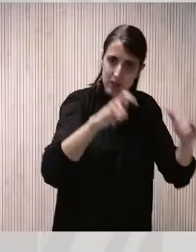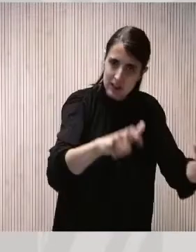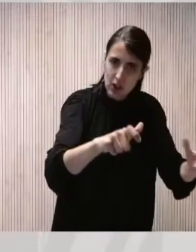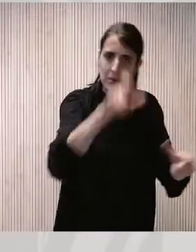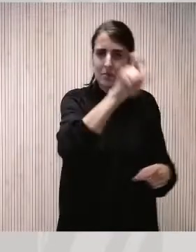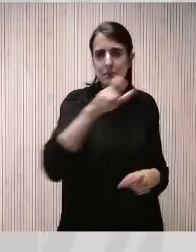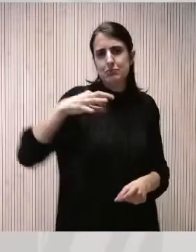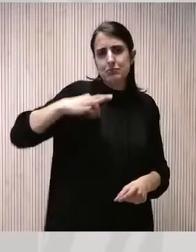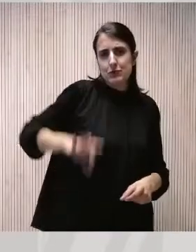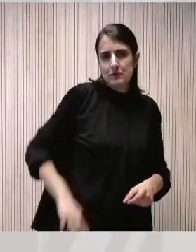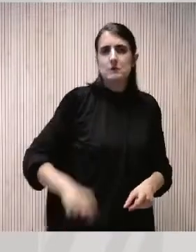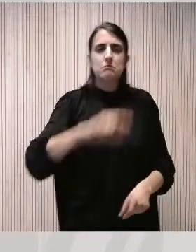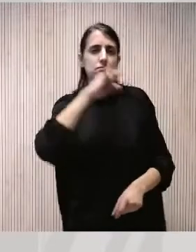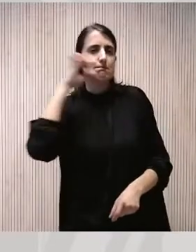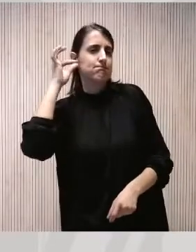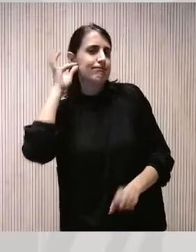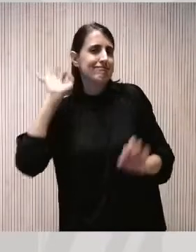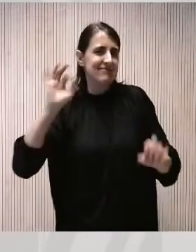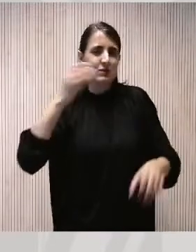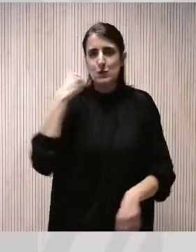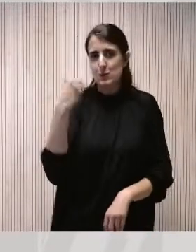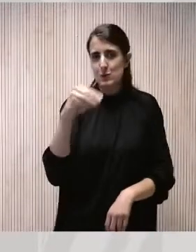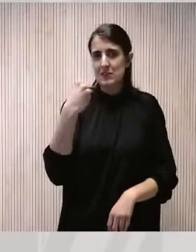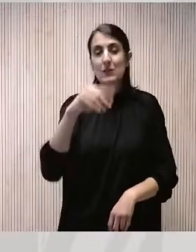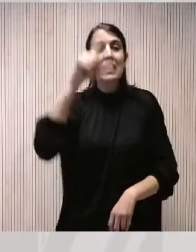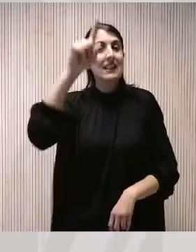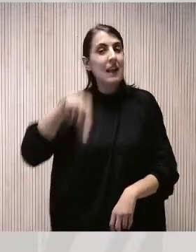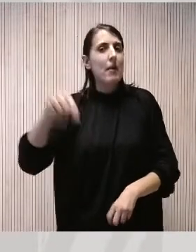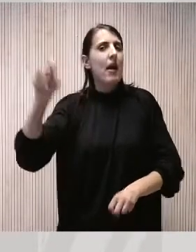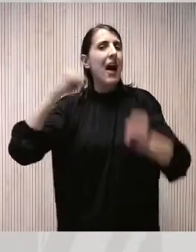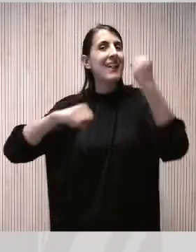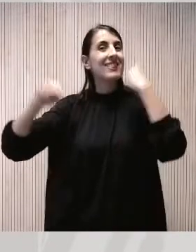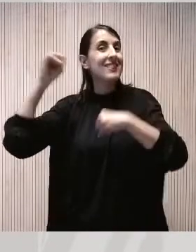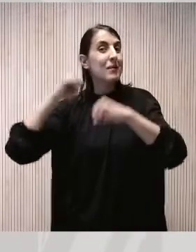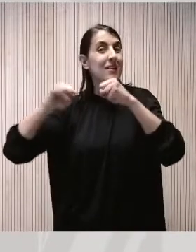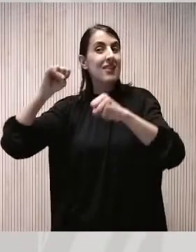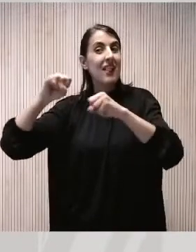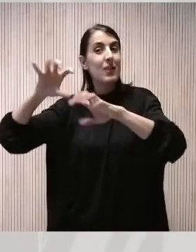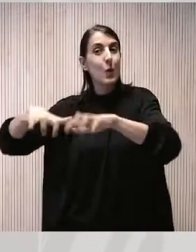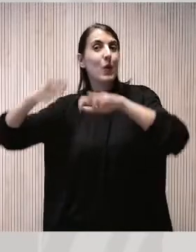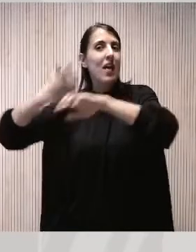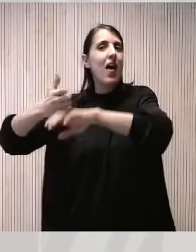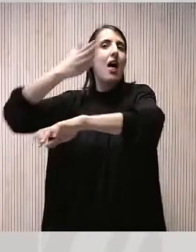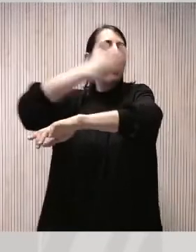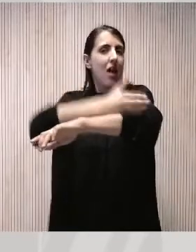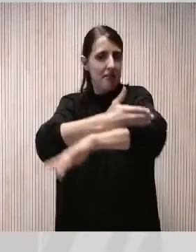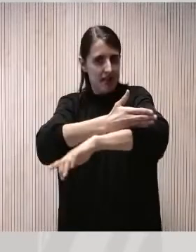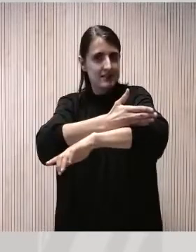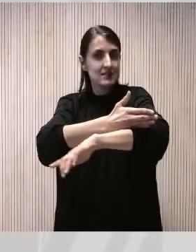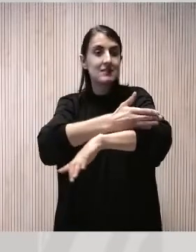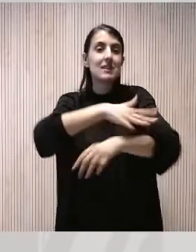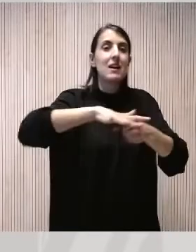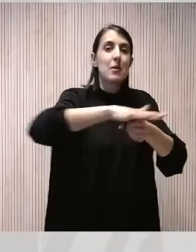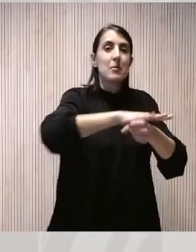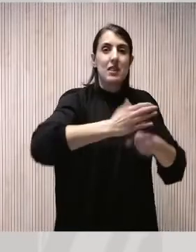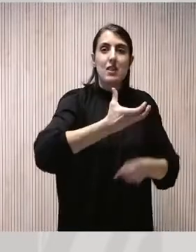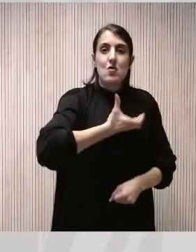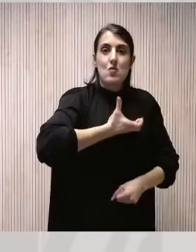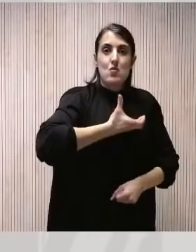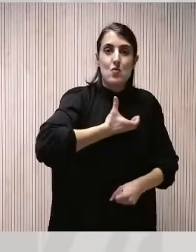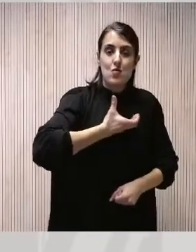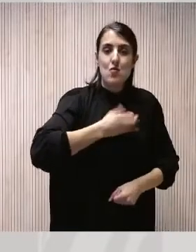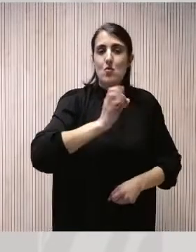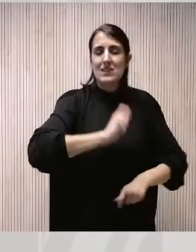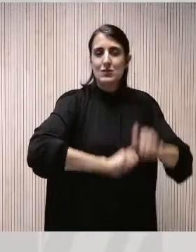els professionals de joventut, després també d'aquestes activitats precongressuals a les quals el món local i el món de l